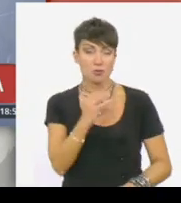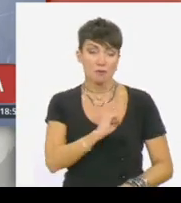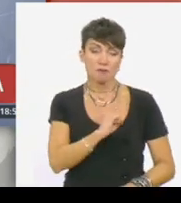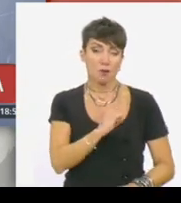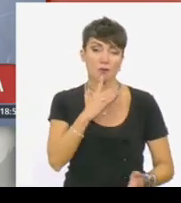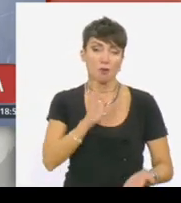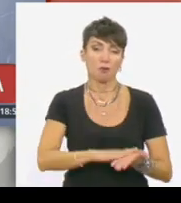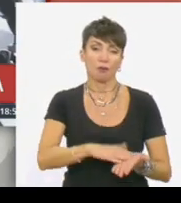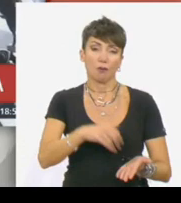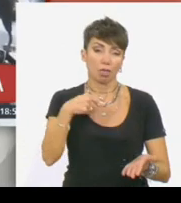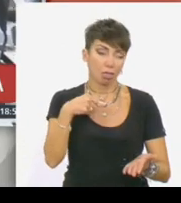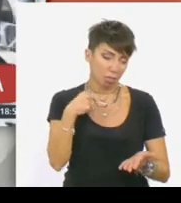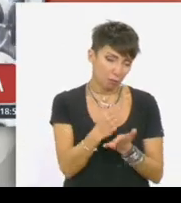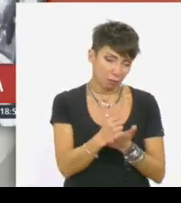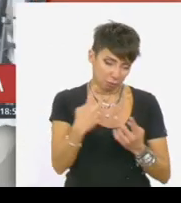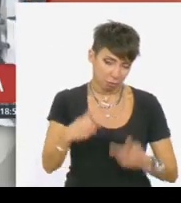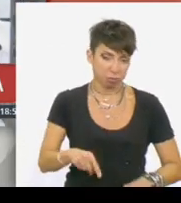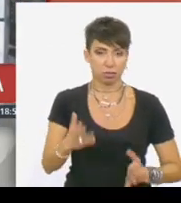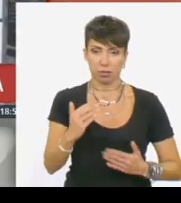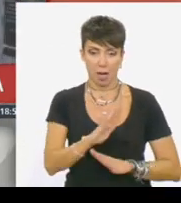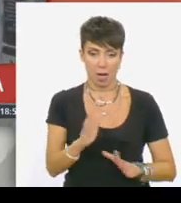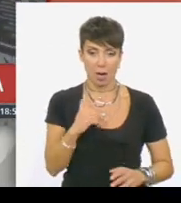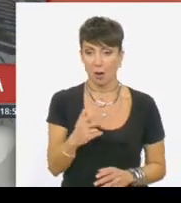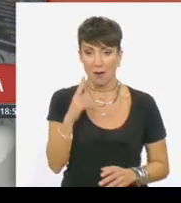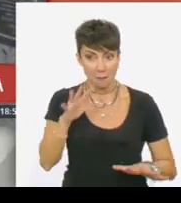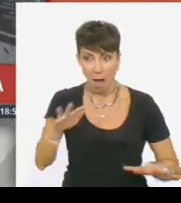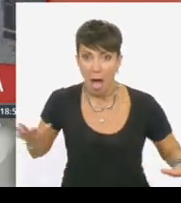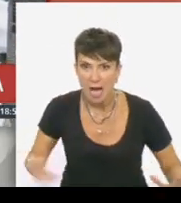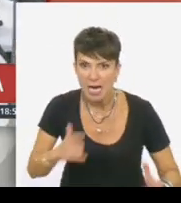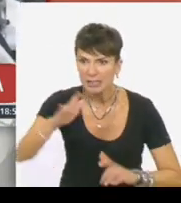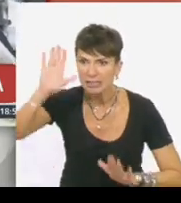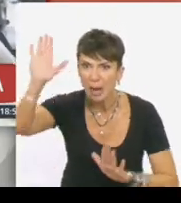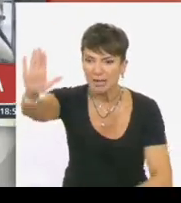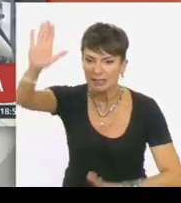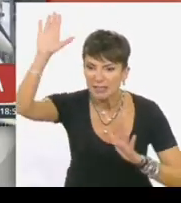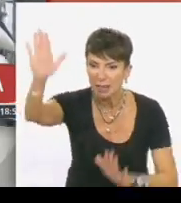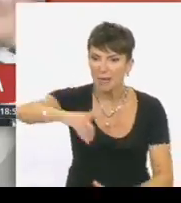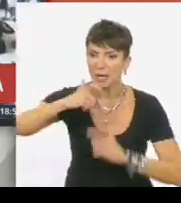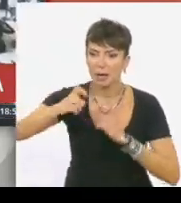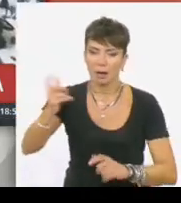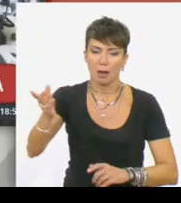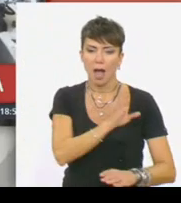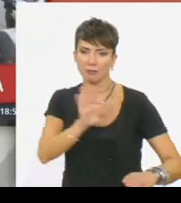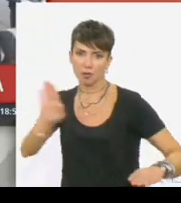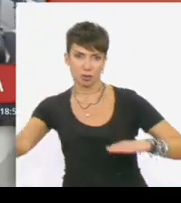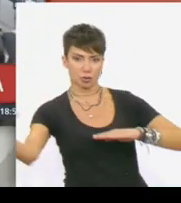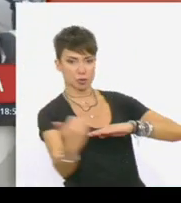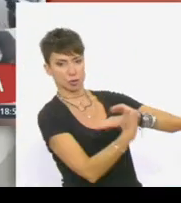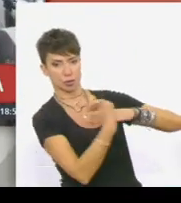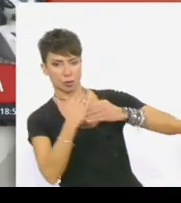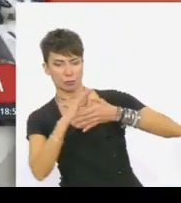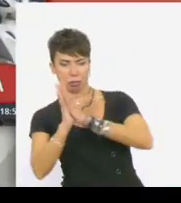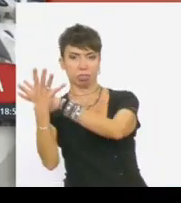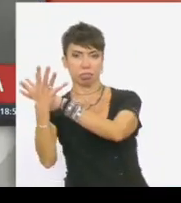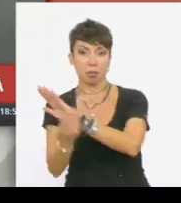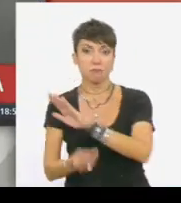άδεια παραμονή στην Ελλάδα. Όταν βγήκαμε εμείς έξω από εδώ, απ' έξω και φωνάζαμε σταμάτα, σταμάτα, αυτός έφυγε, την πάτησε και από το πόδι από πάνω και